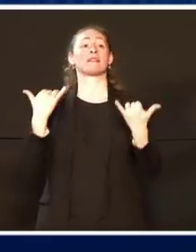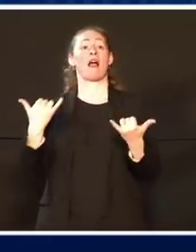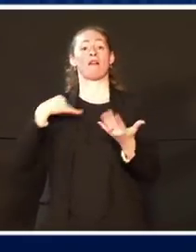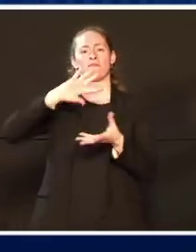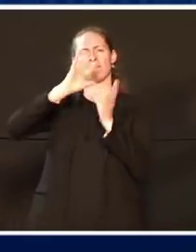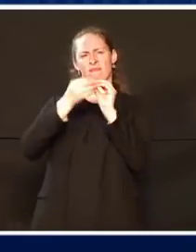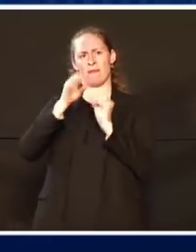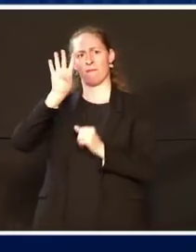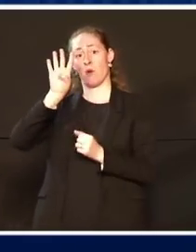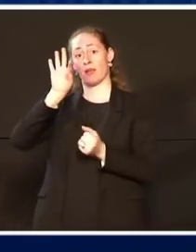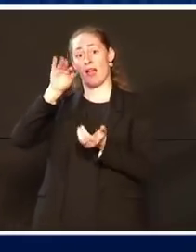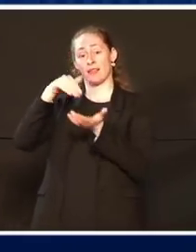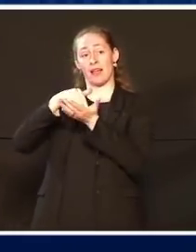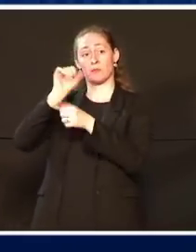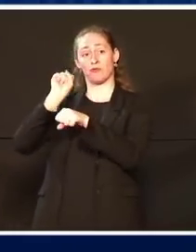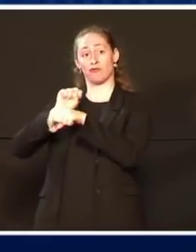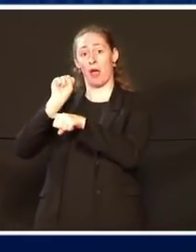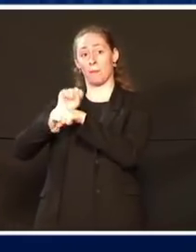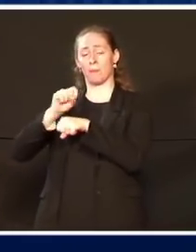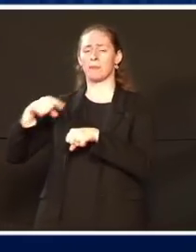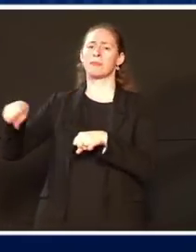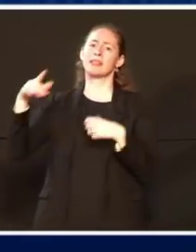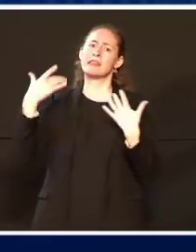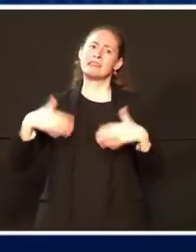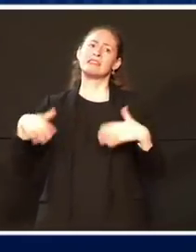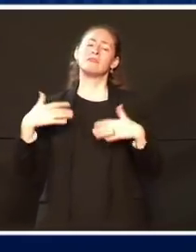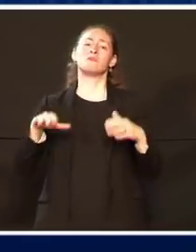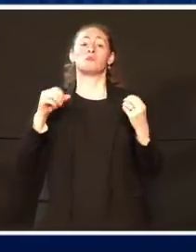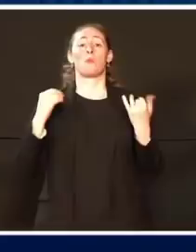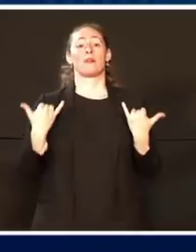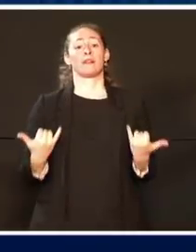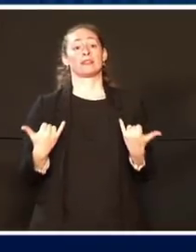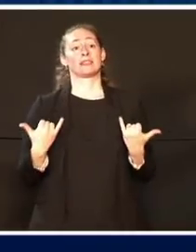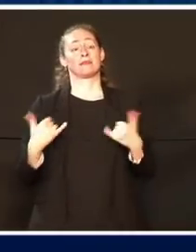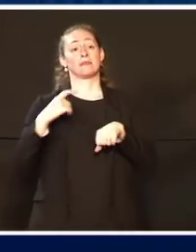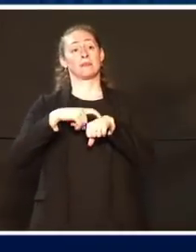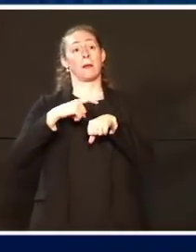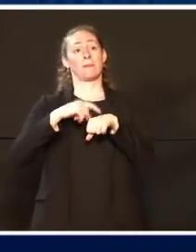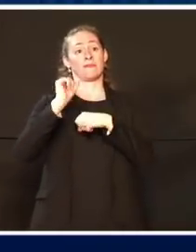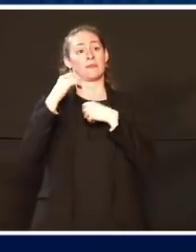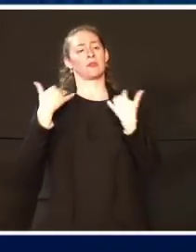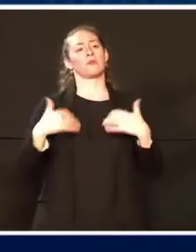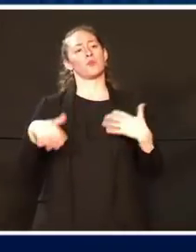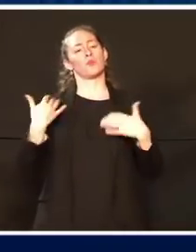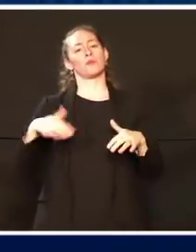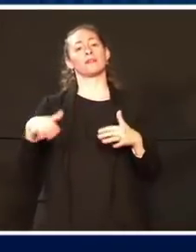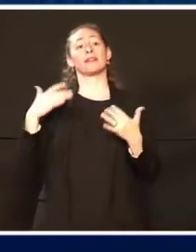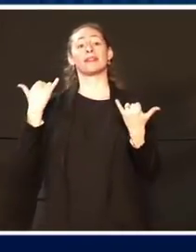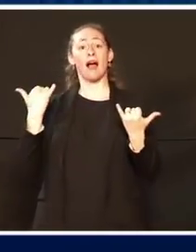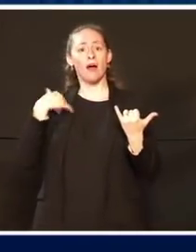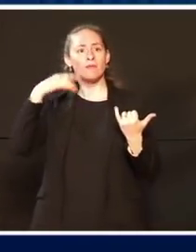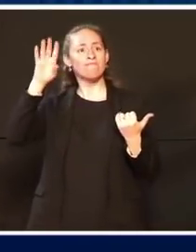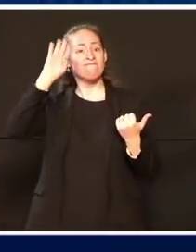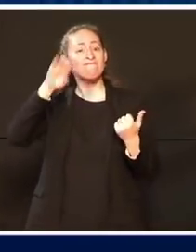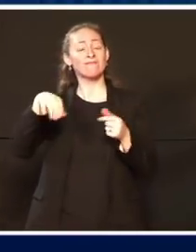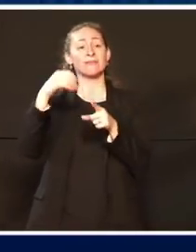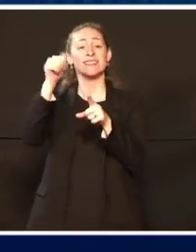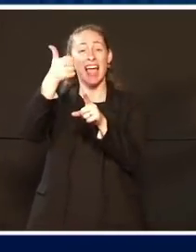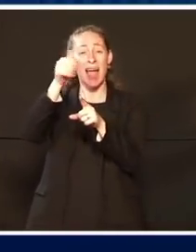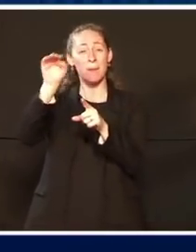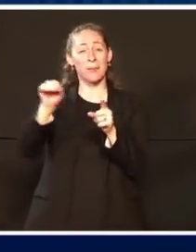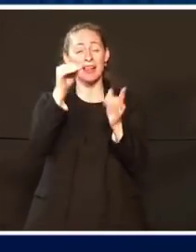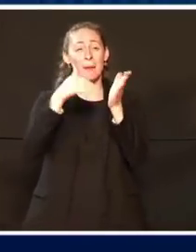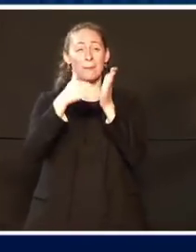Und das zu einer Zeit, wo mehr als 10 Millionen Menschen arbeitslos sind. 4 Millionen davon seit sechs